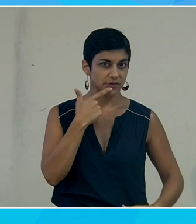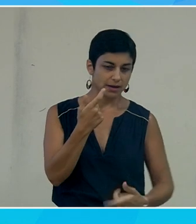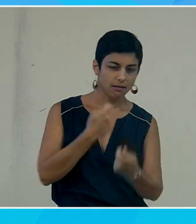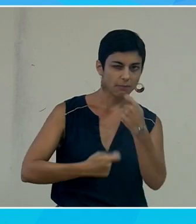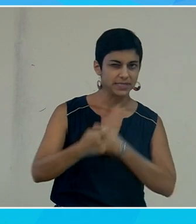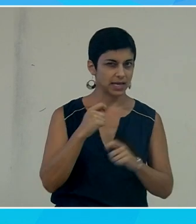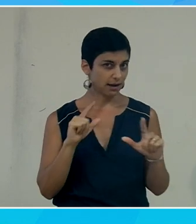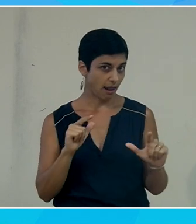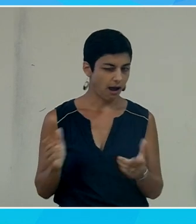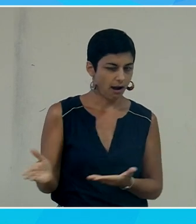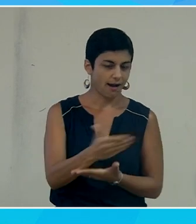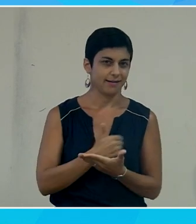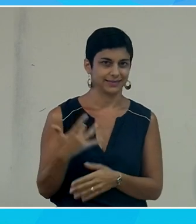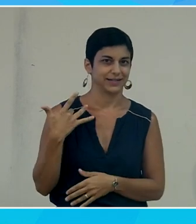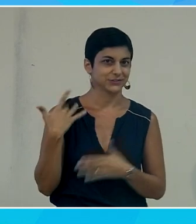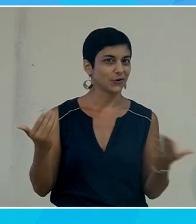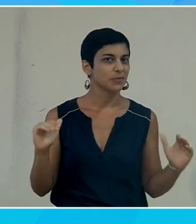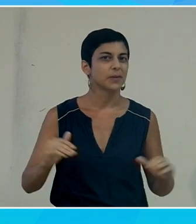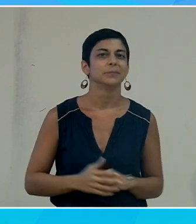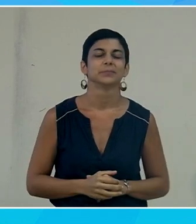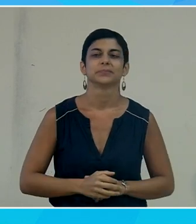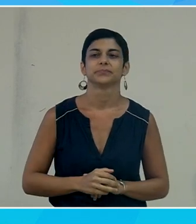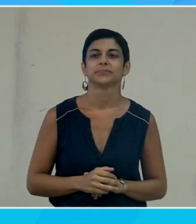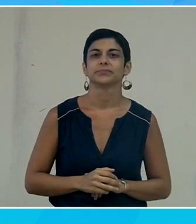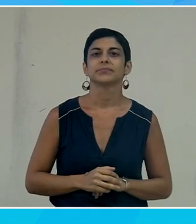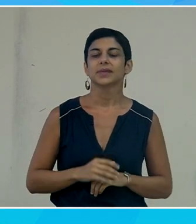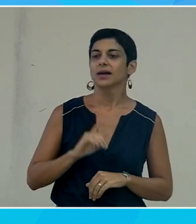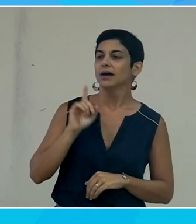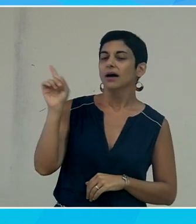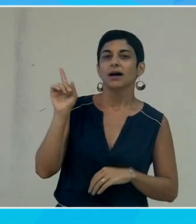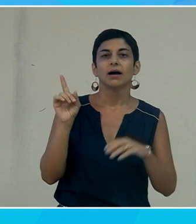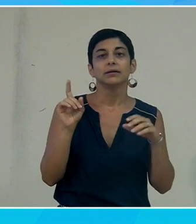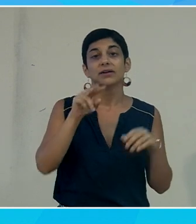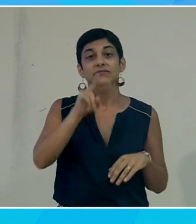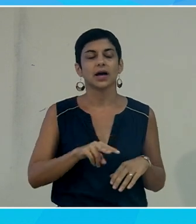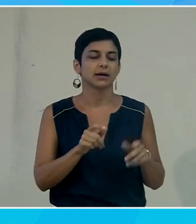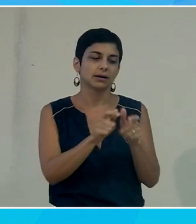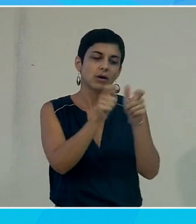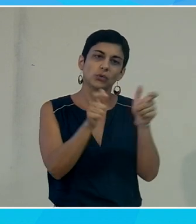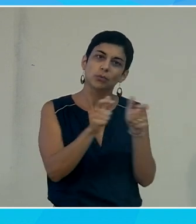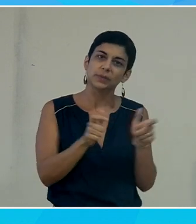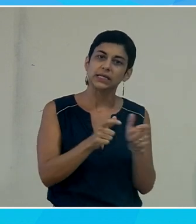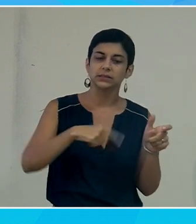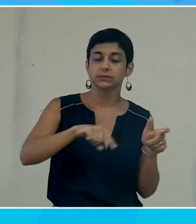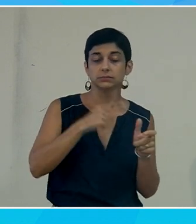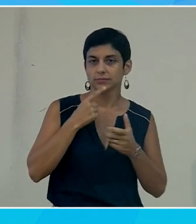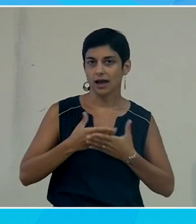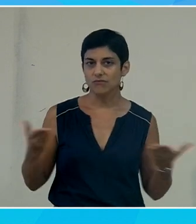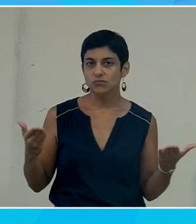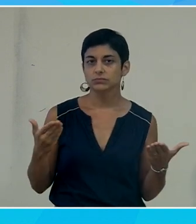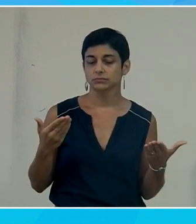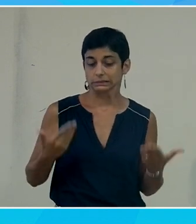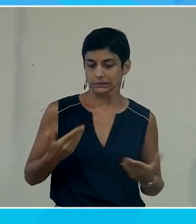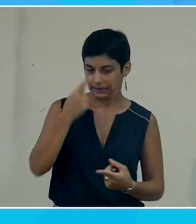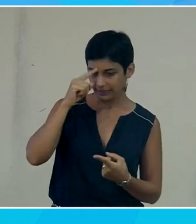Alors, il y a un aspect. Alors, de toute façon, les entreprises, il ne pas se le cacher, commencent à s'intéresser effectivement à un sujet